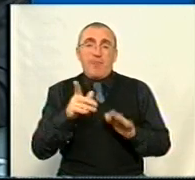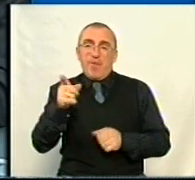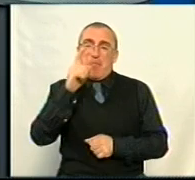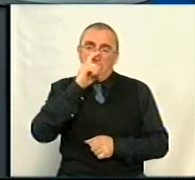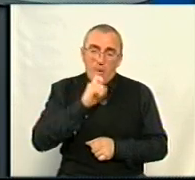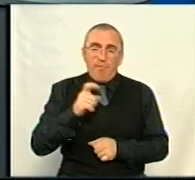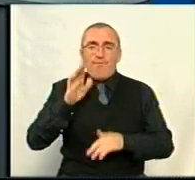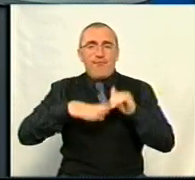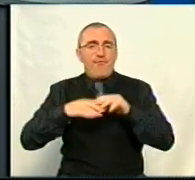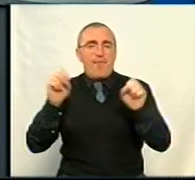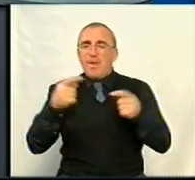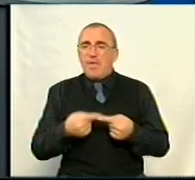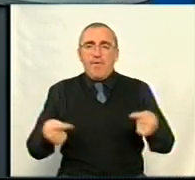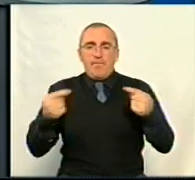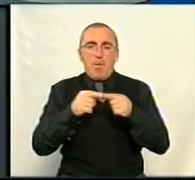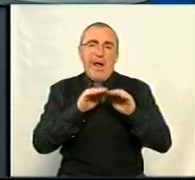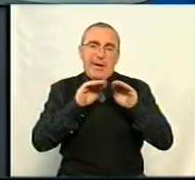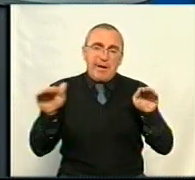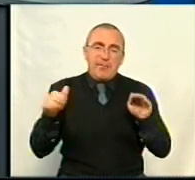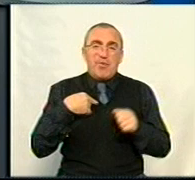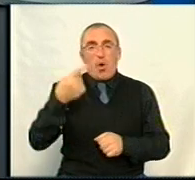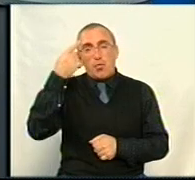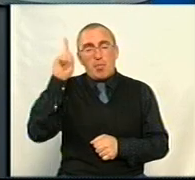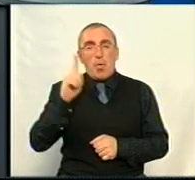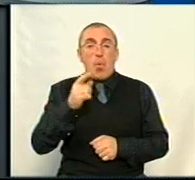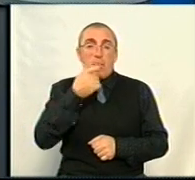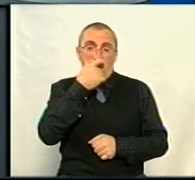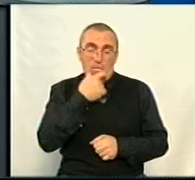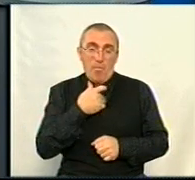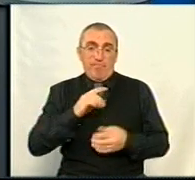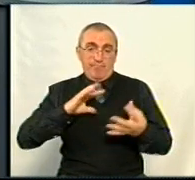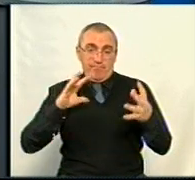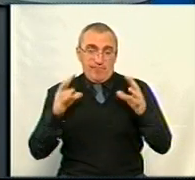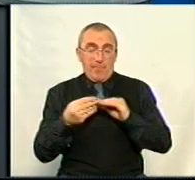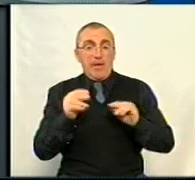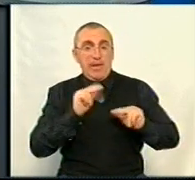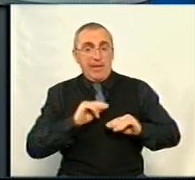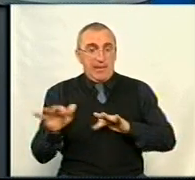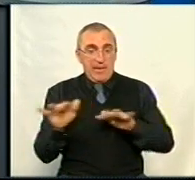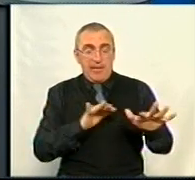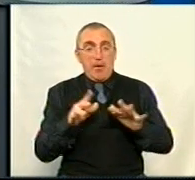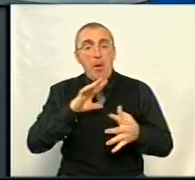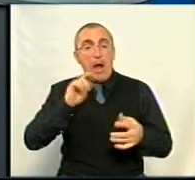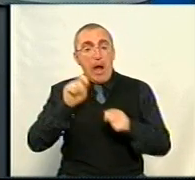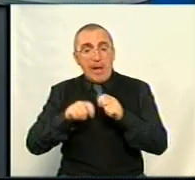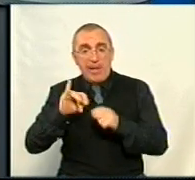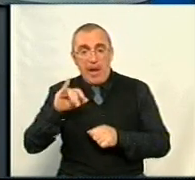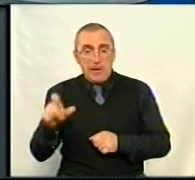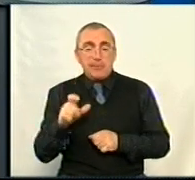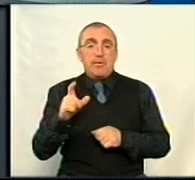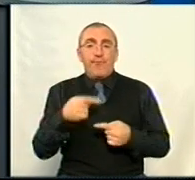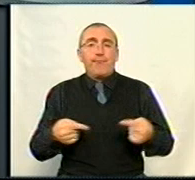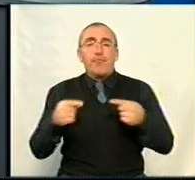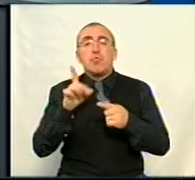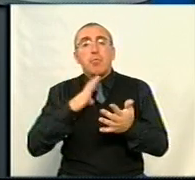погано, ви фахово не відповідаєте рівню. Я думаю, що коректно підсумувати діяльність, проаналізувати цю діяльність і визначити,